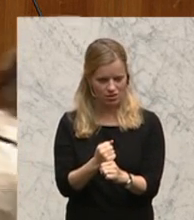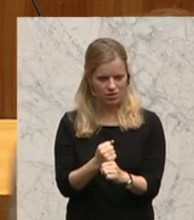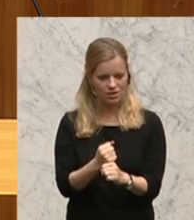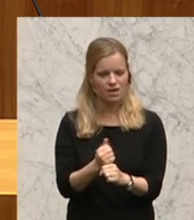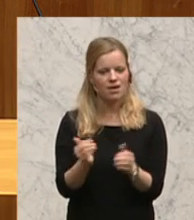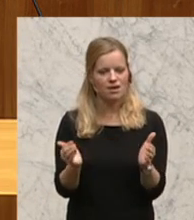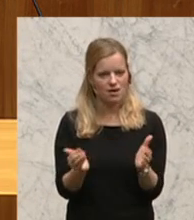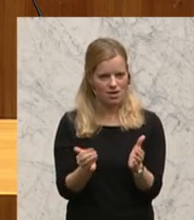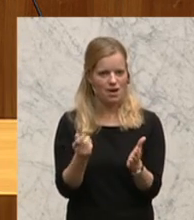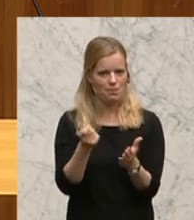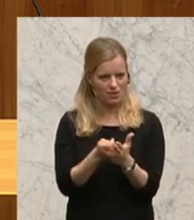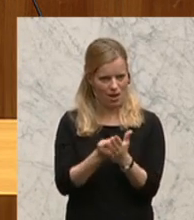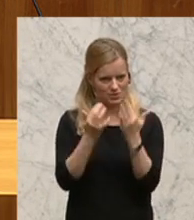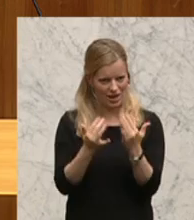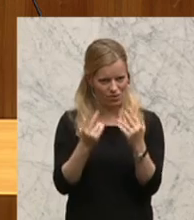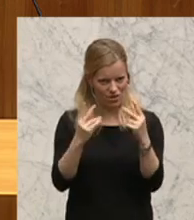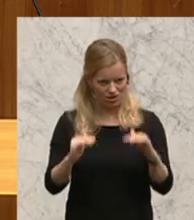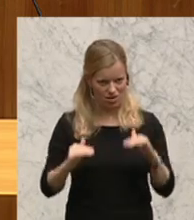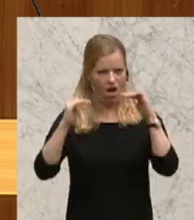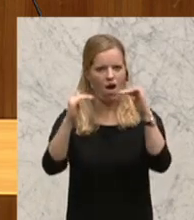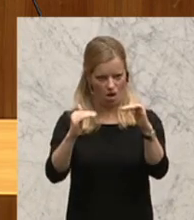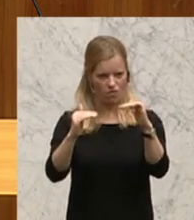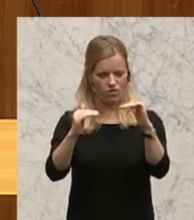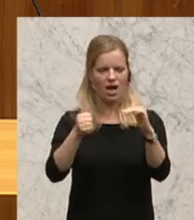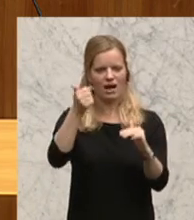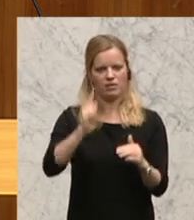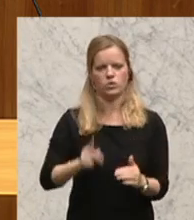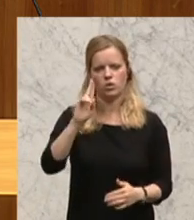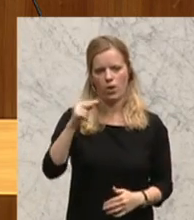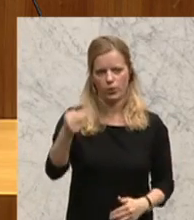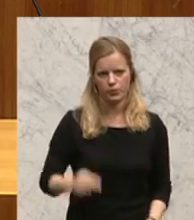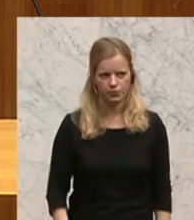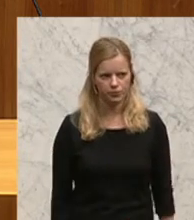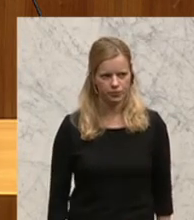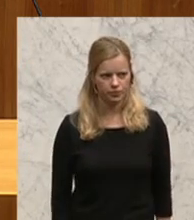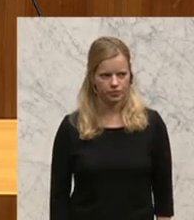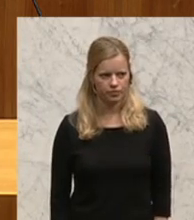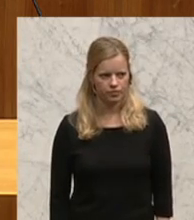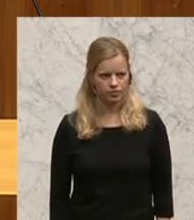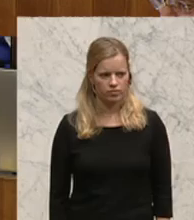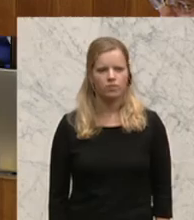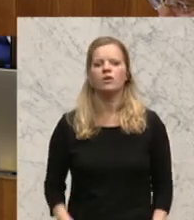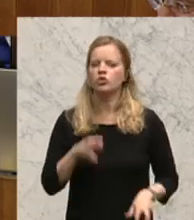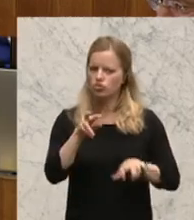Kleinbetragsrechnungen auf 1.000 Euro vorsieht. Das wäre eine starrvereinfachende Maßnahme,